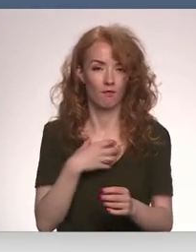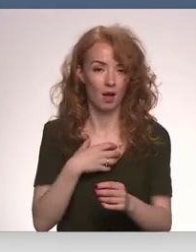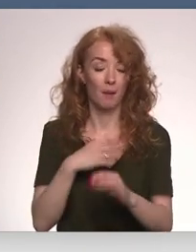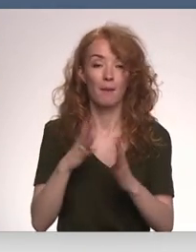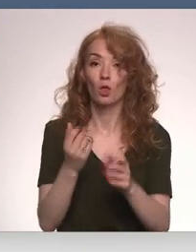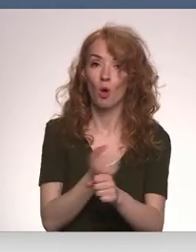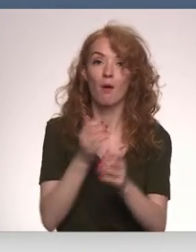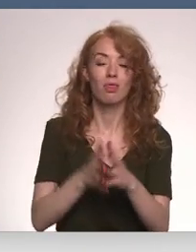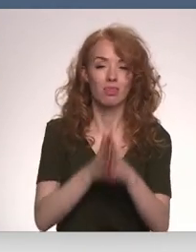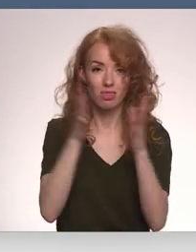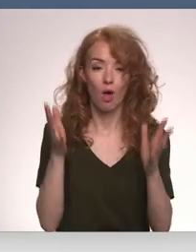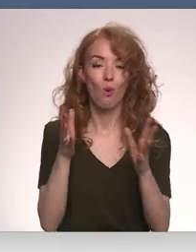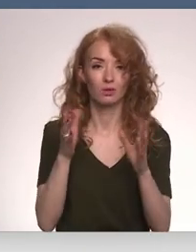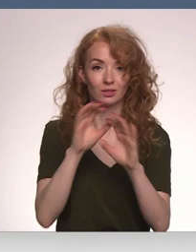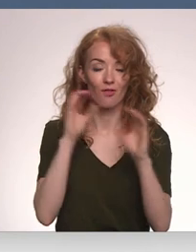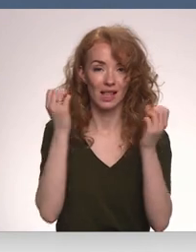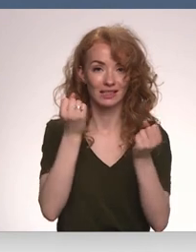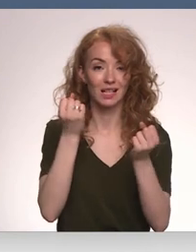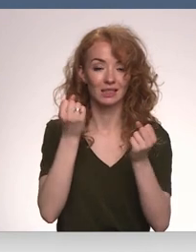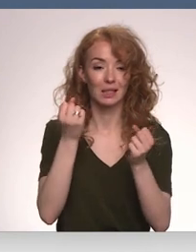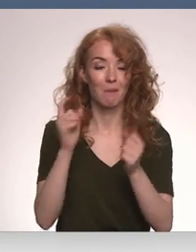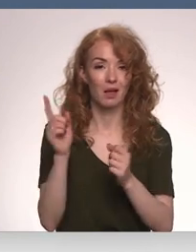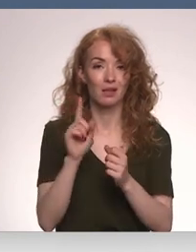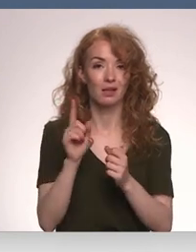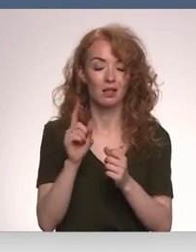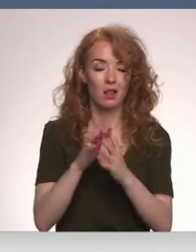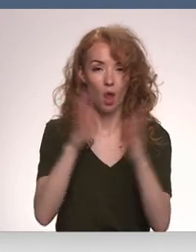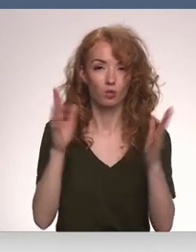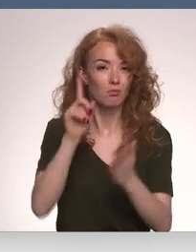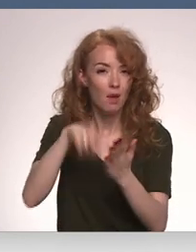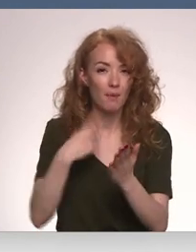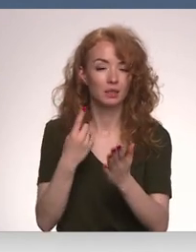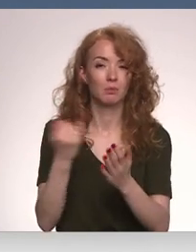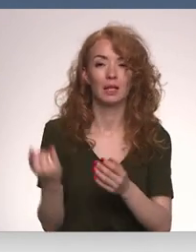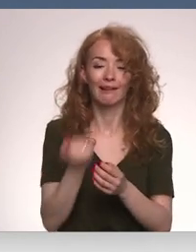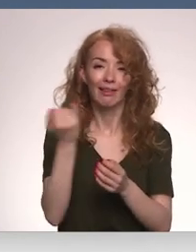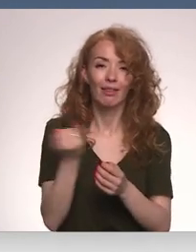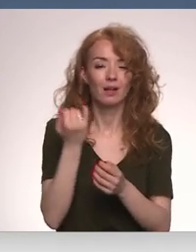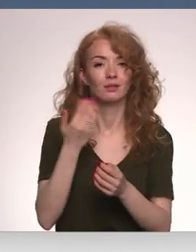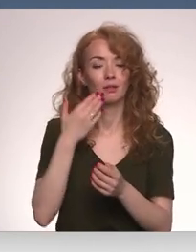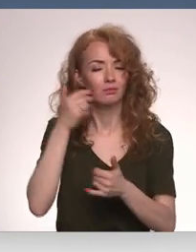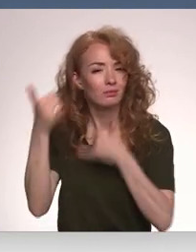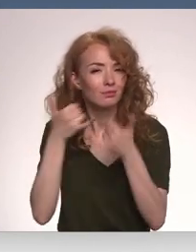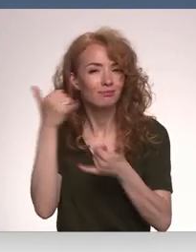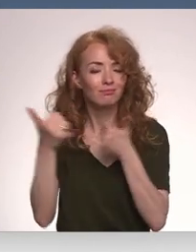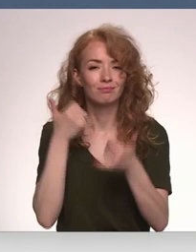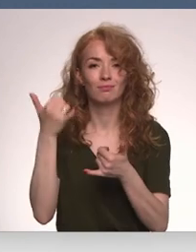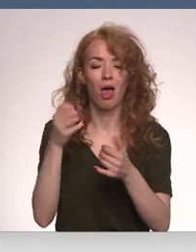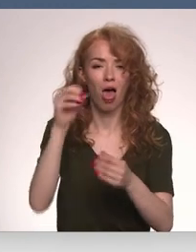Tomēr ļoti daudz mūsu vēstniecība saskarās ar dažādiem pieprasījumiem, ar interesentu zvaniem,